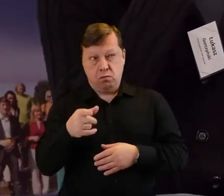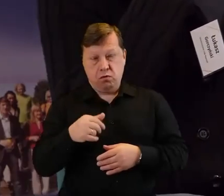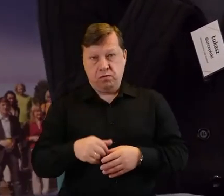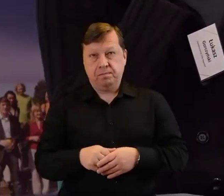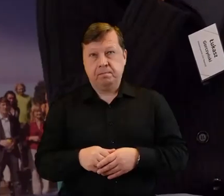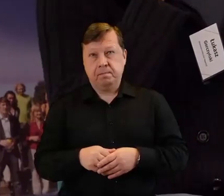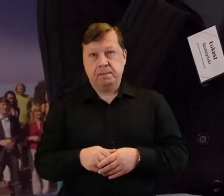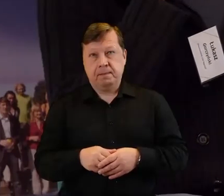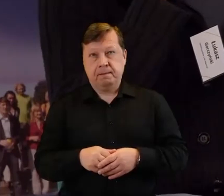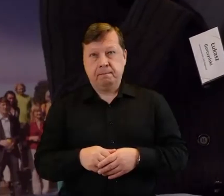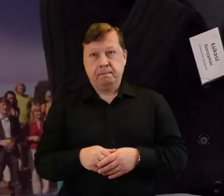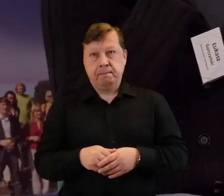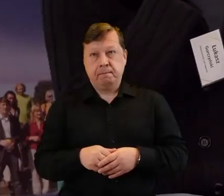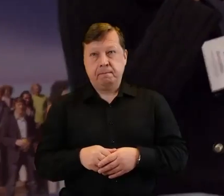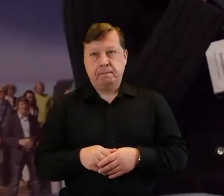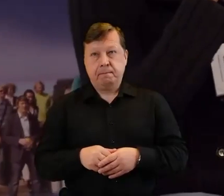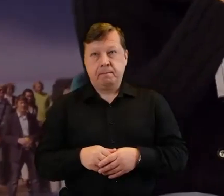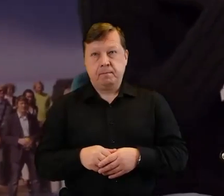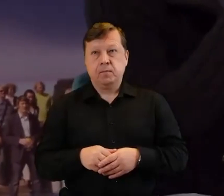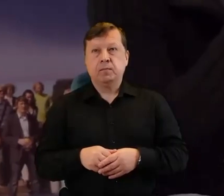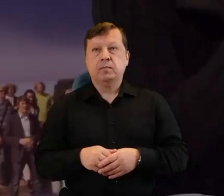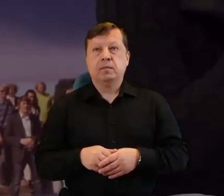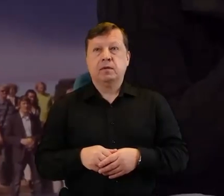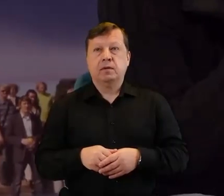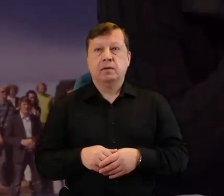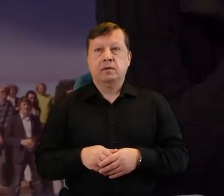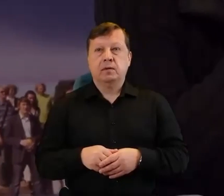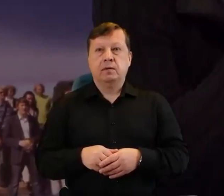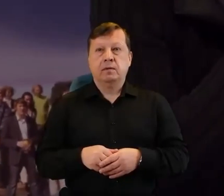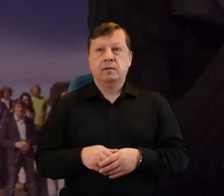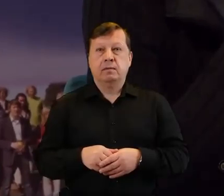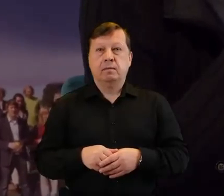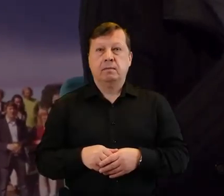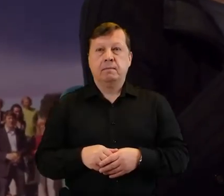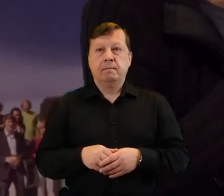naprzód, może wskazując, co było jakimś kluczem do sukcesu.